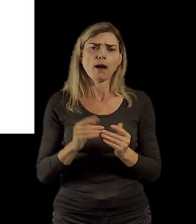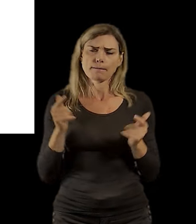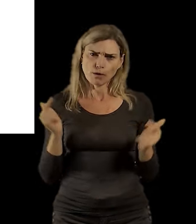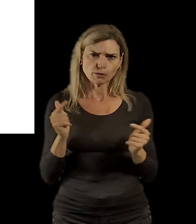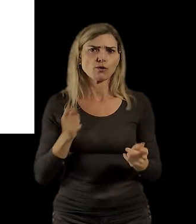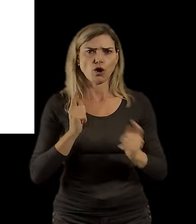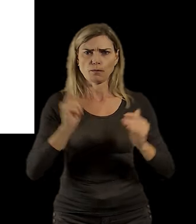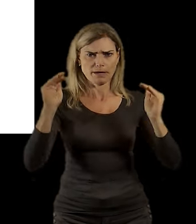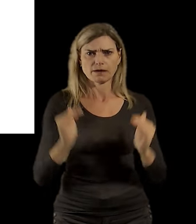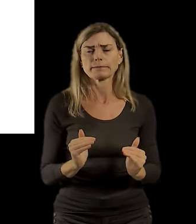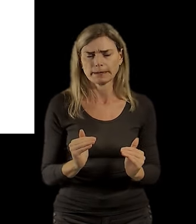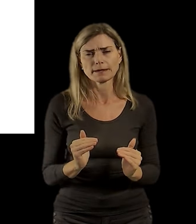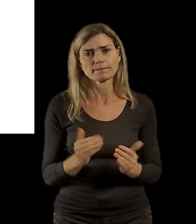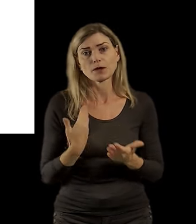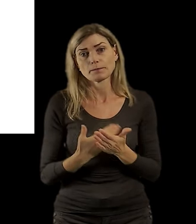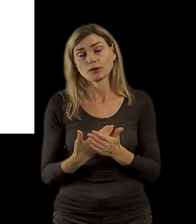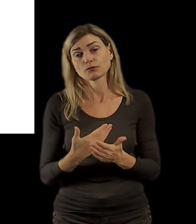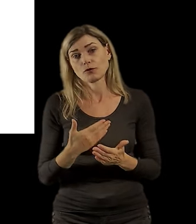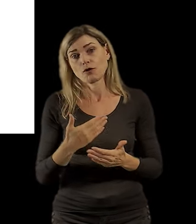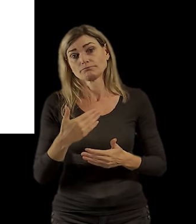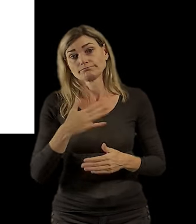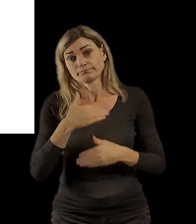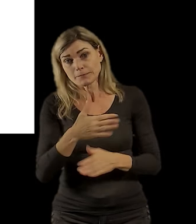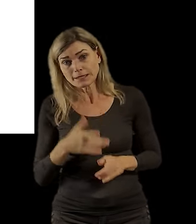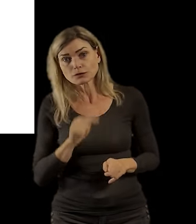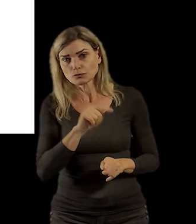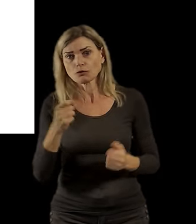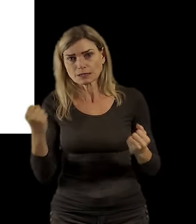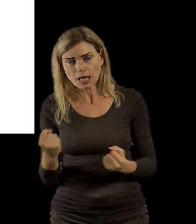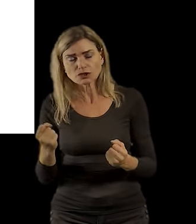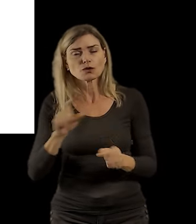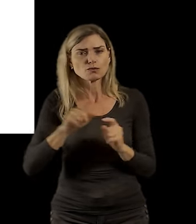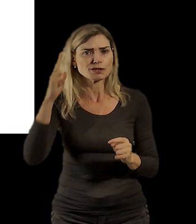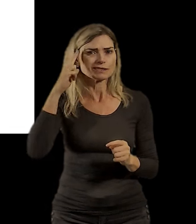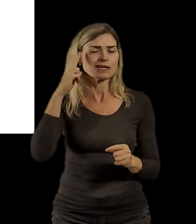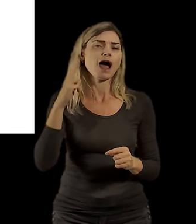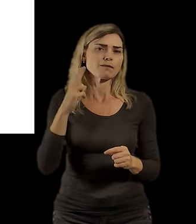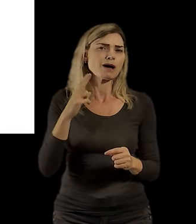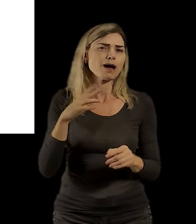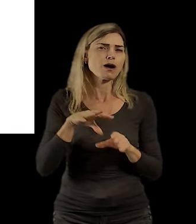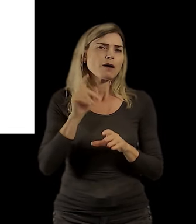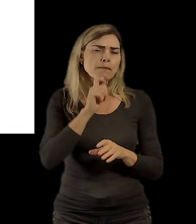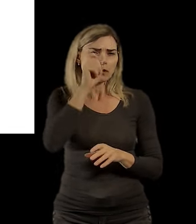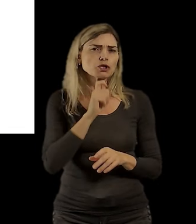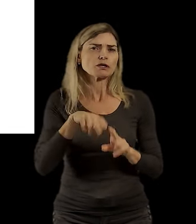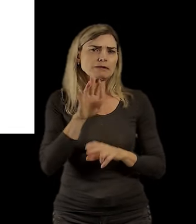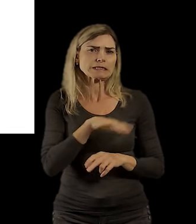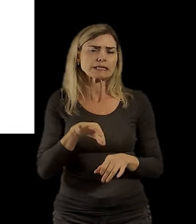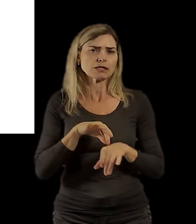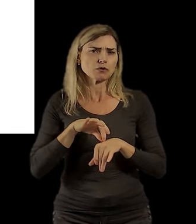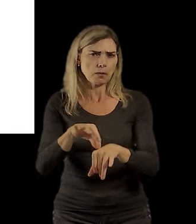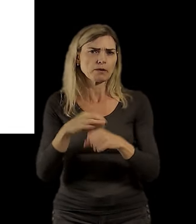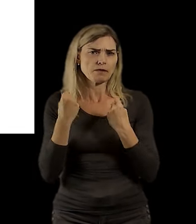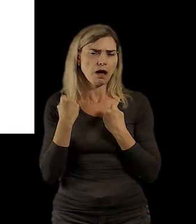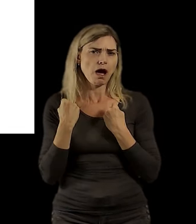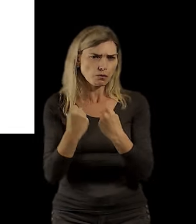Samozřejmě v našem městě, ale i v jiných, jsou ty děti často dováženy do těch školek nebo škol